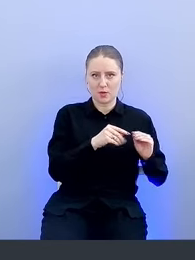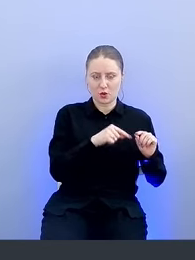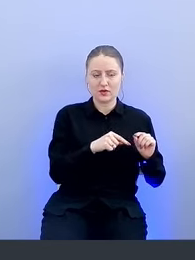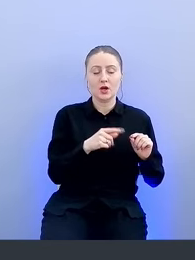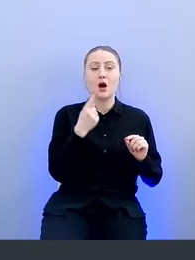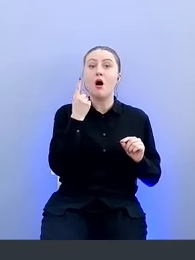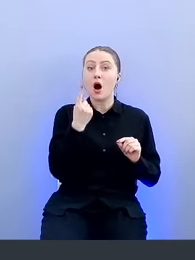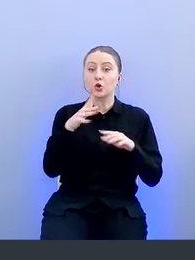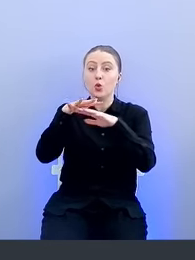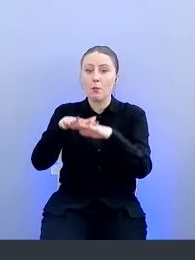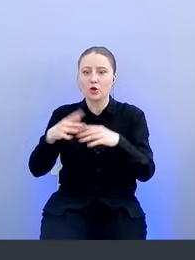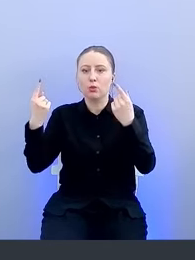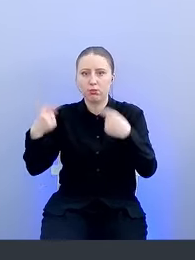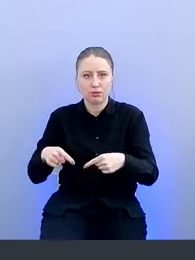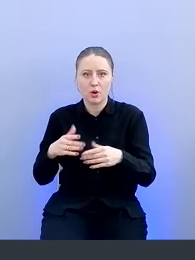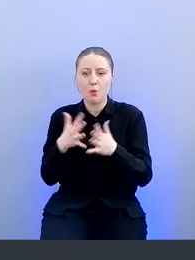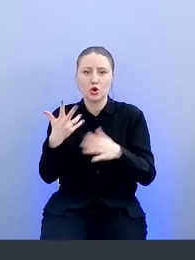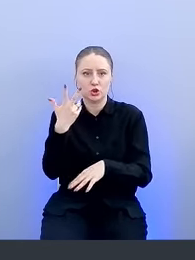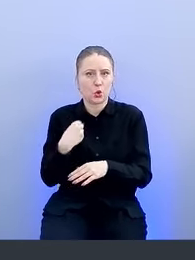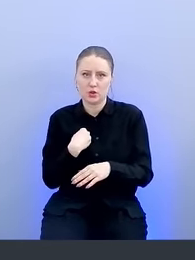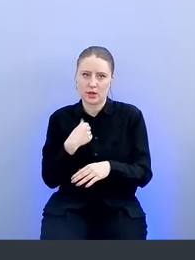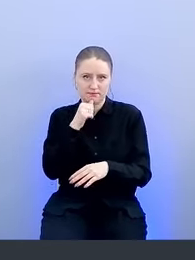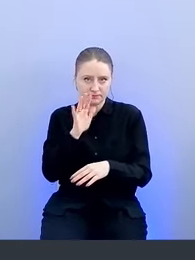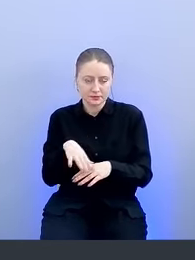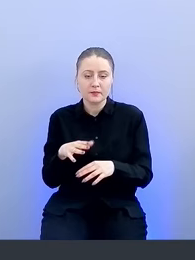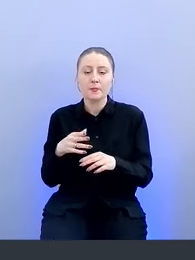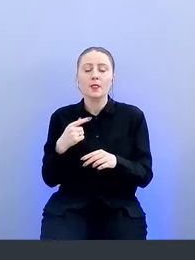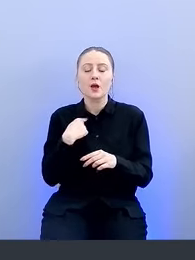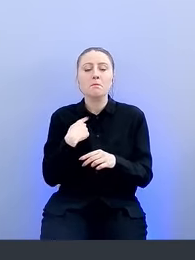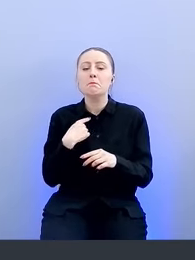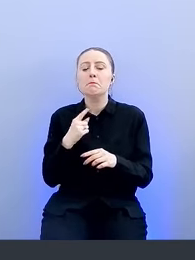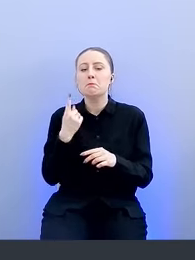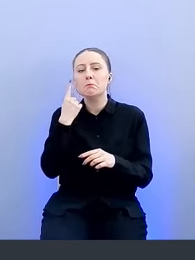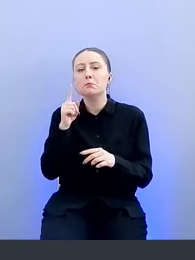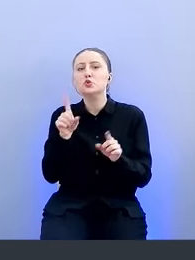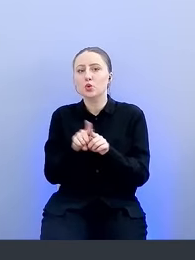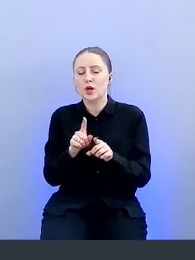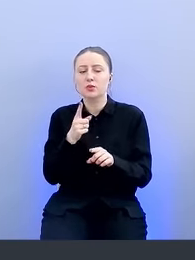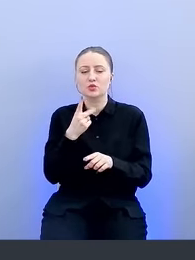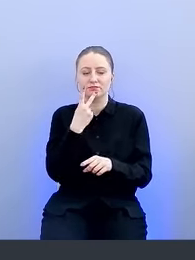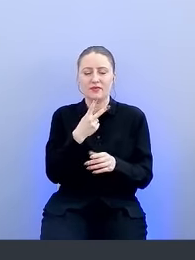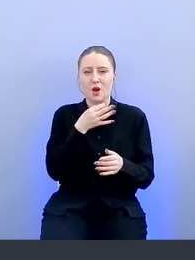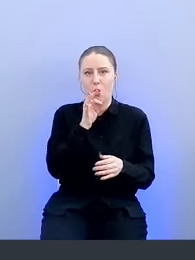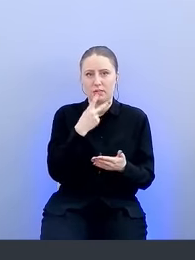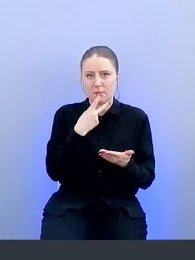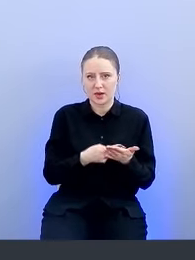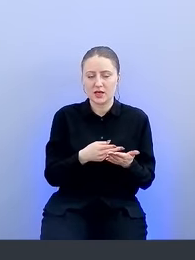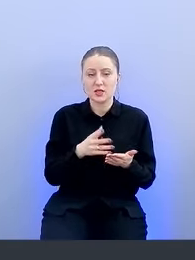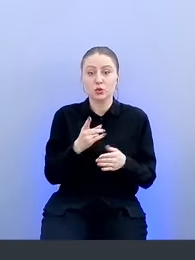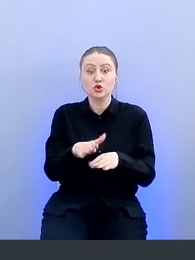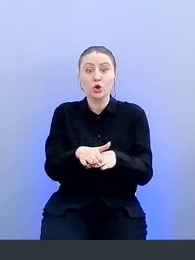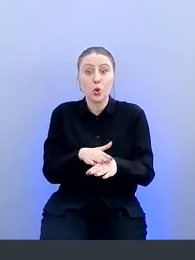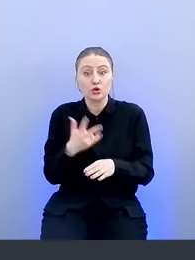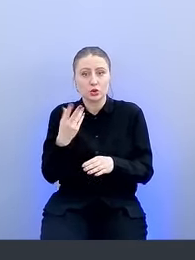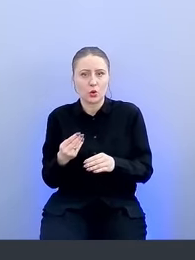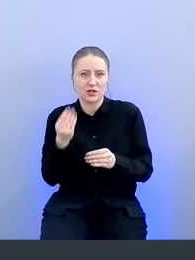базу мы не крякаем больше трех суток. К этому мы пришли опытным путем. Процесс показал, что дольше не имеет смысла. И в целом у нас